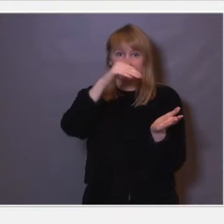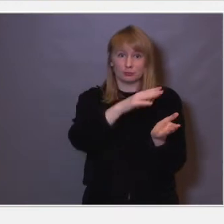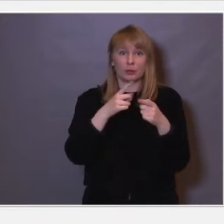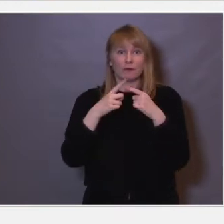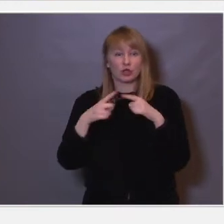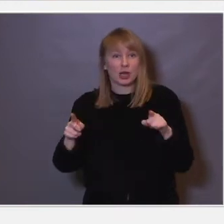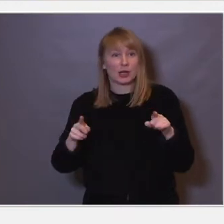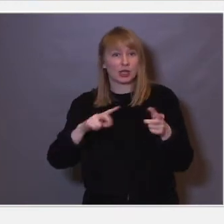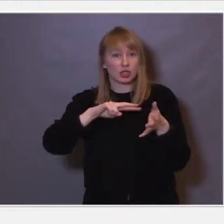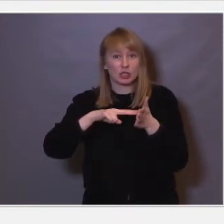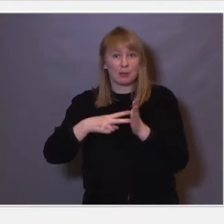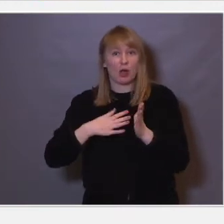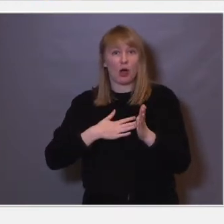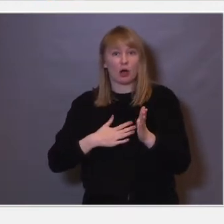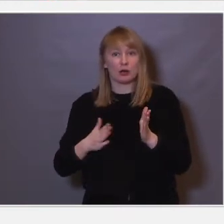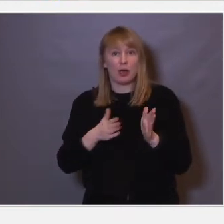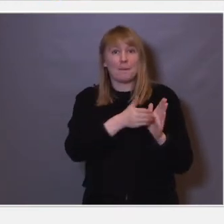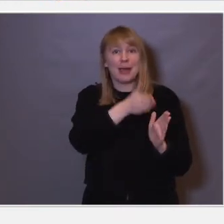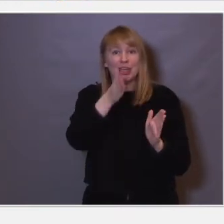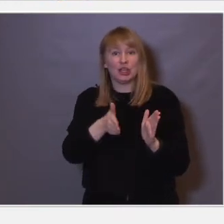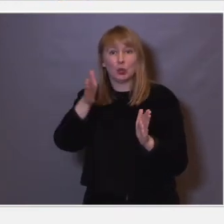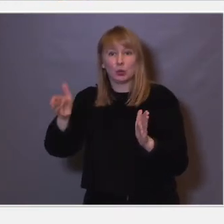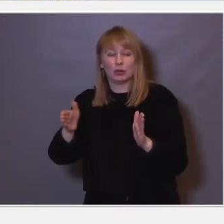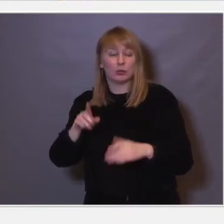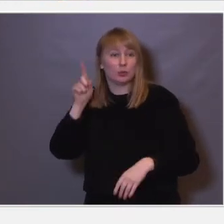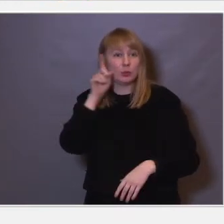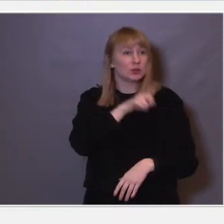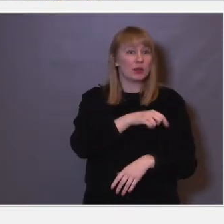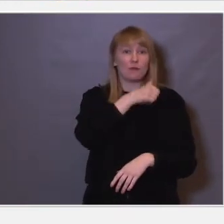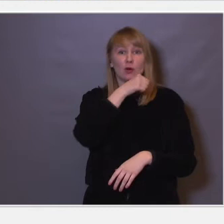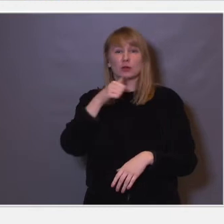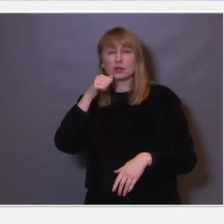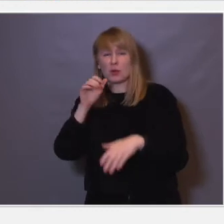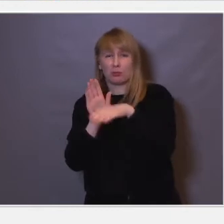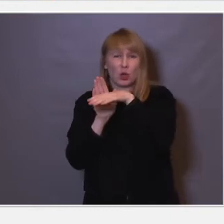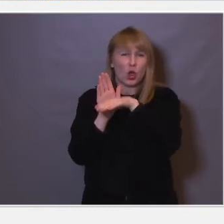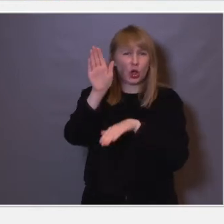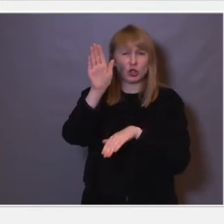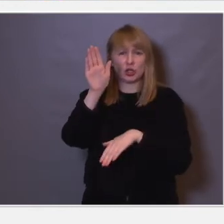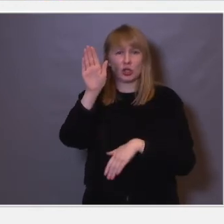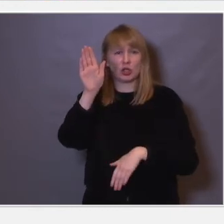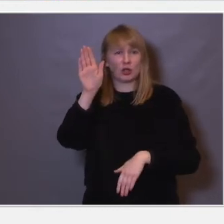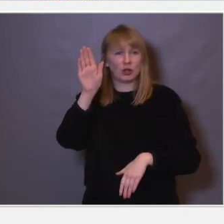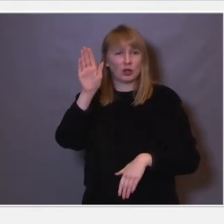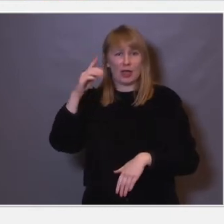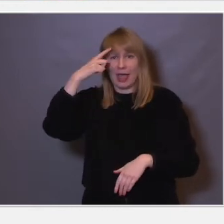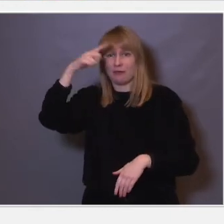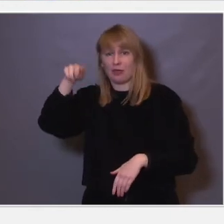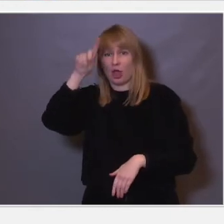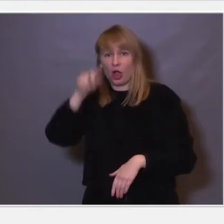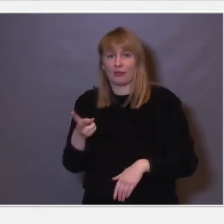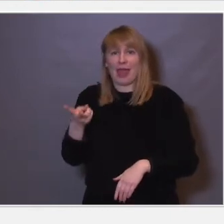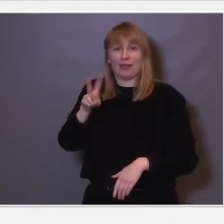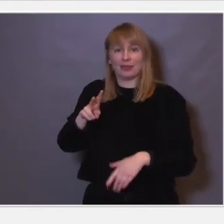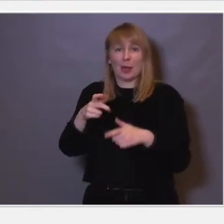systemene i hjernen, som plutselig får en voldsomt høy grad av evne til endring,